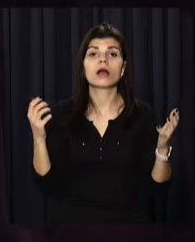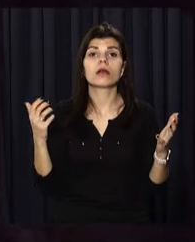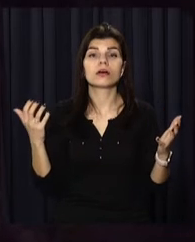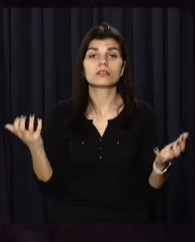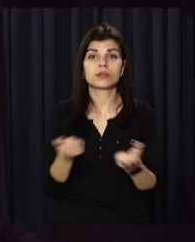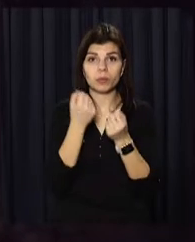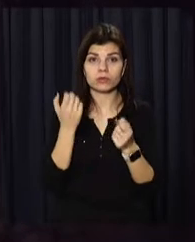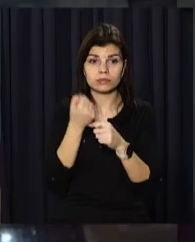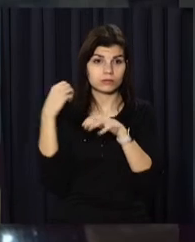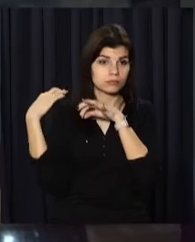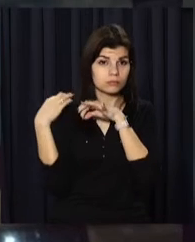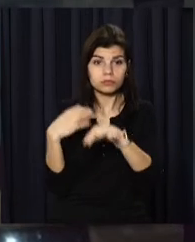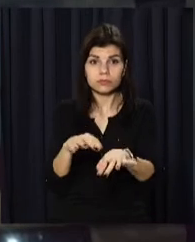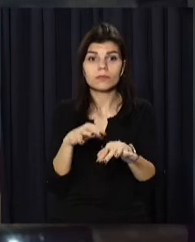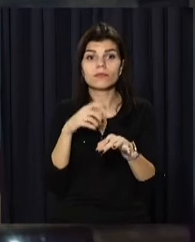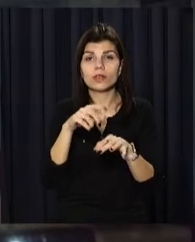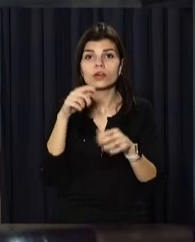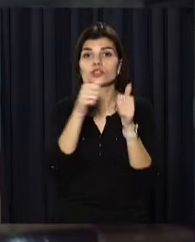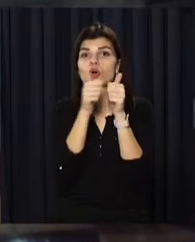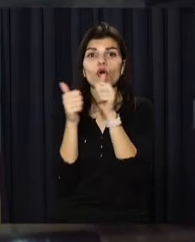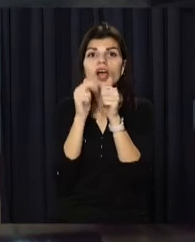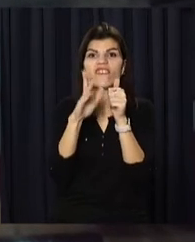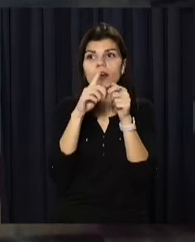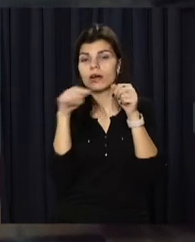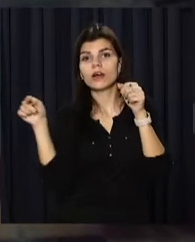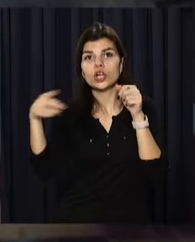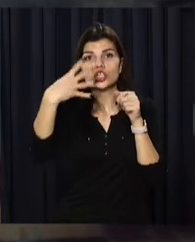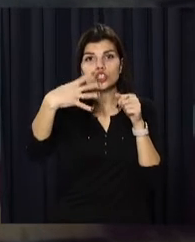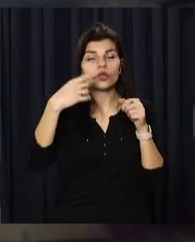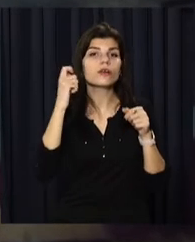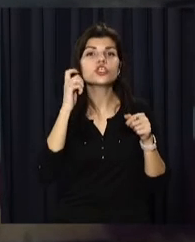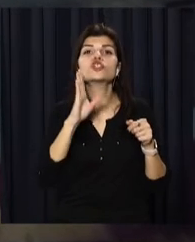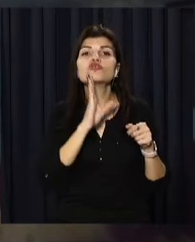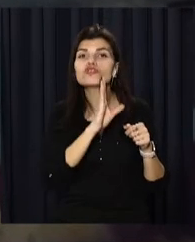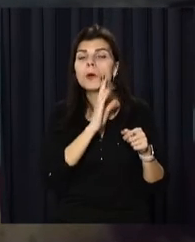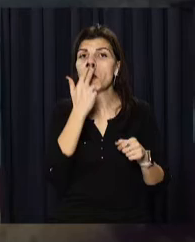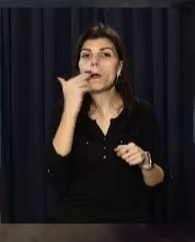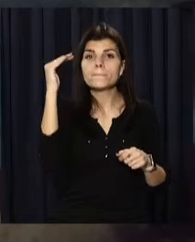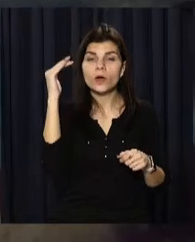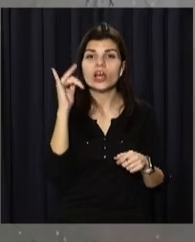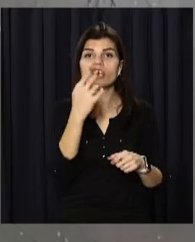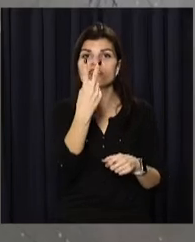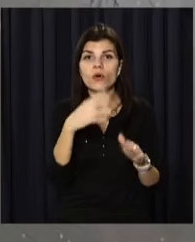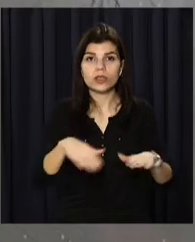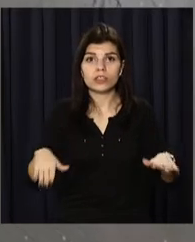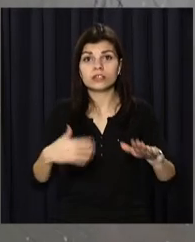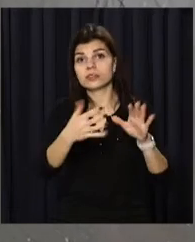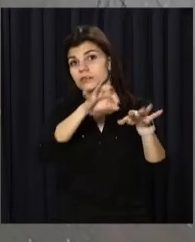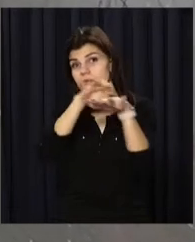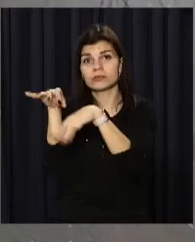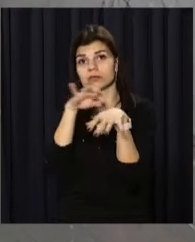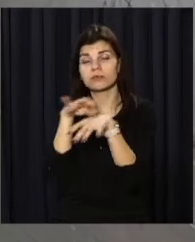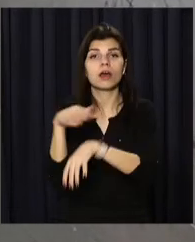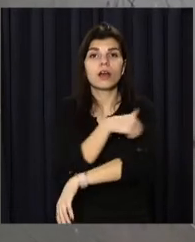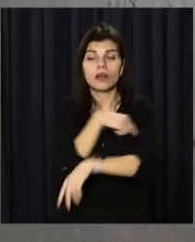газодимозахисною службою вивели із сусідньої квартири 40-річну жінку, підлітка та ще двох дітей. Їх обстежили